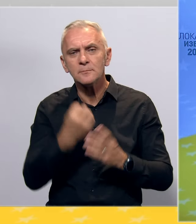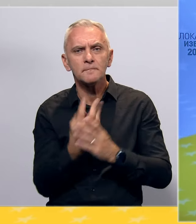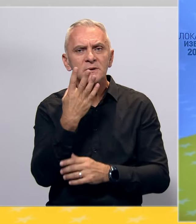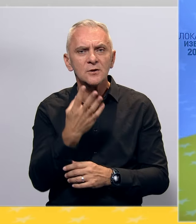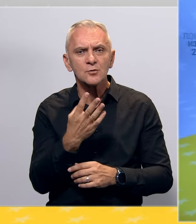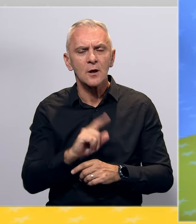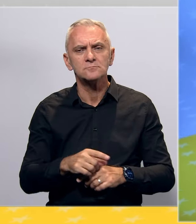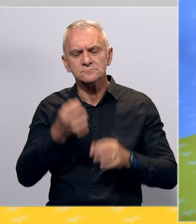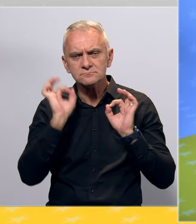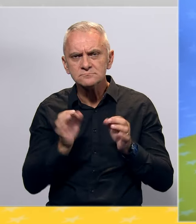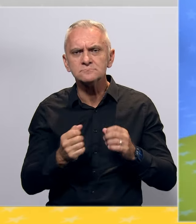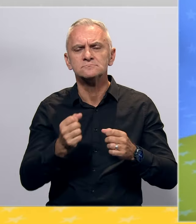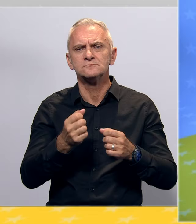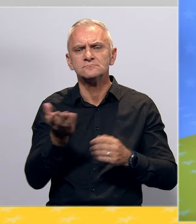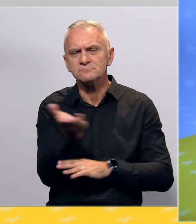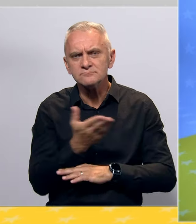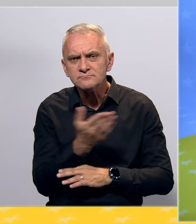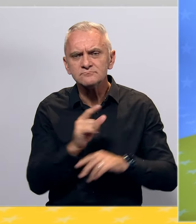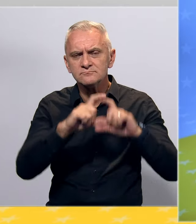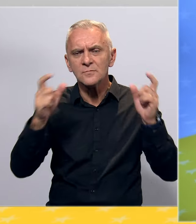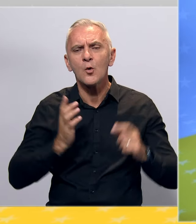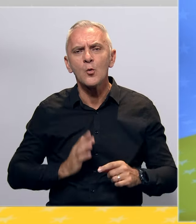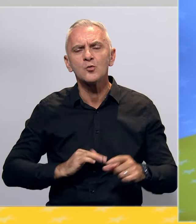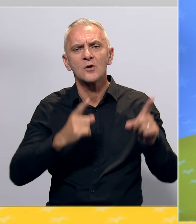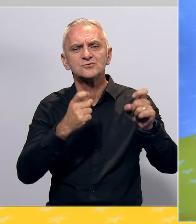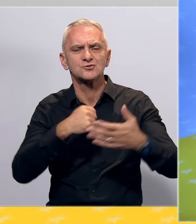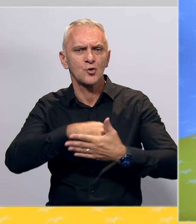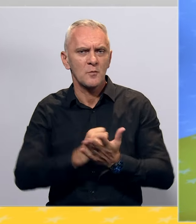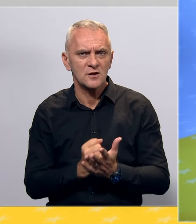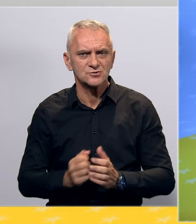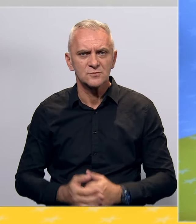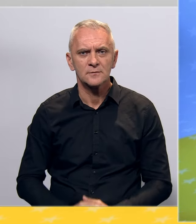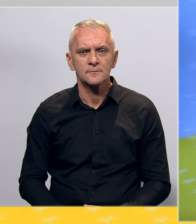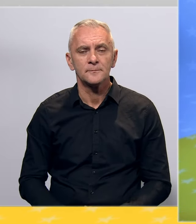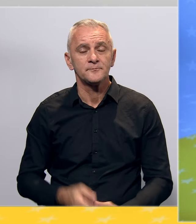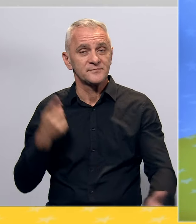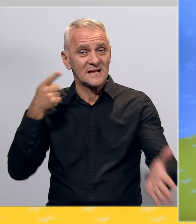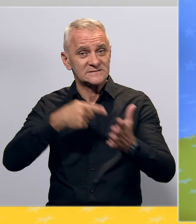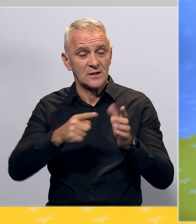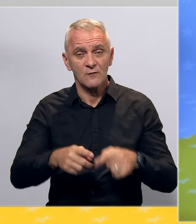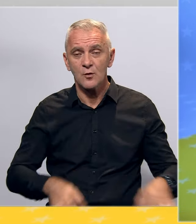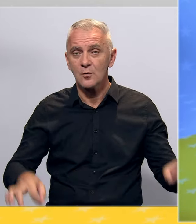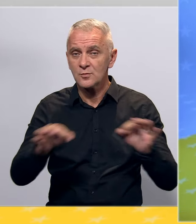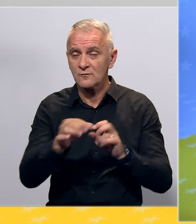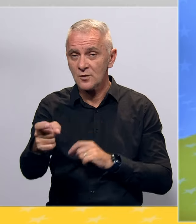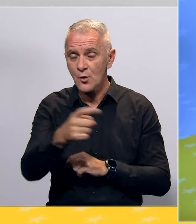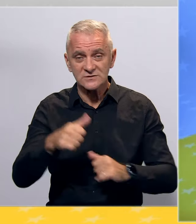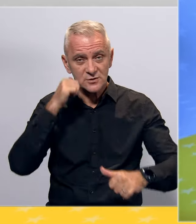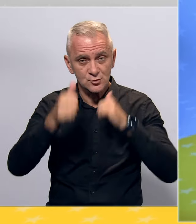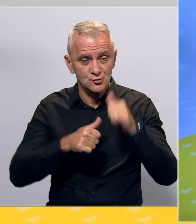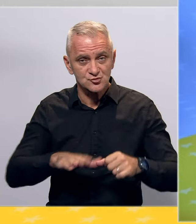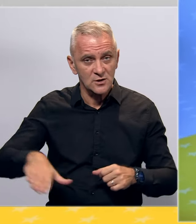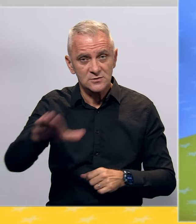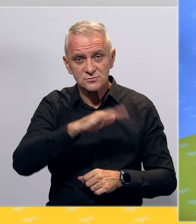mobilijarom u gostiteljskim sadržajima i kulturno-istorijskim obilježima. Cilj ovog projekta je organizovanje turističke